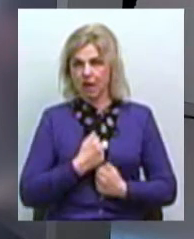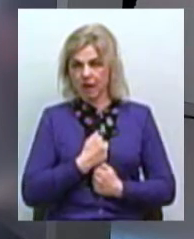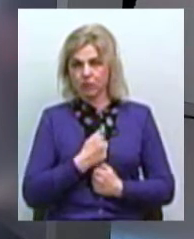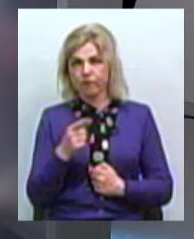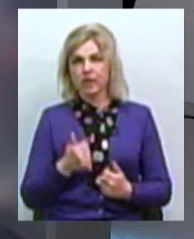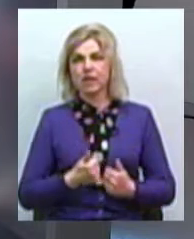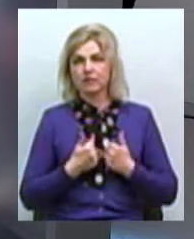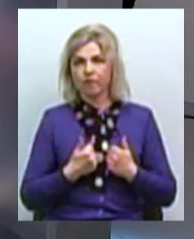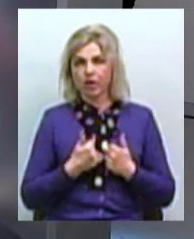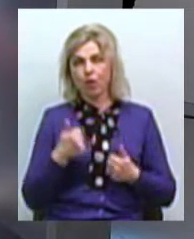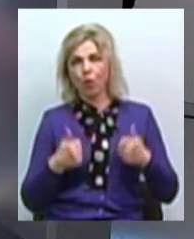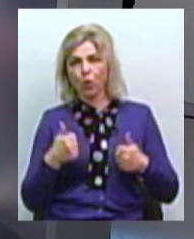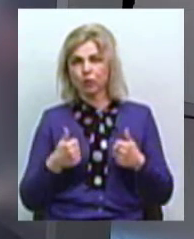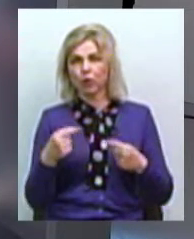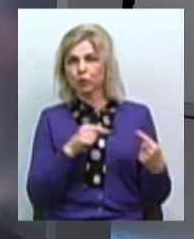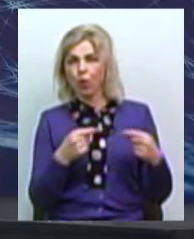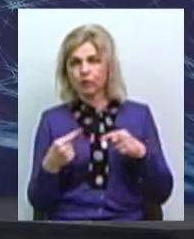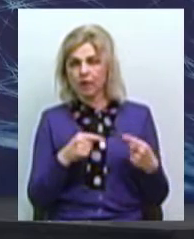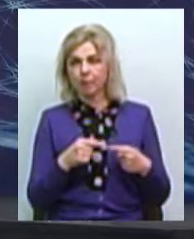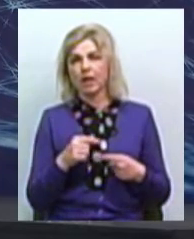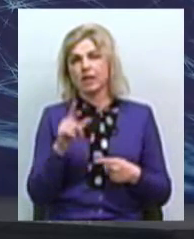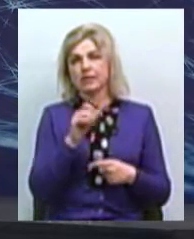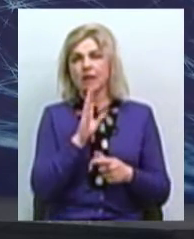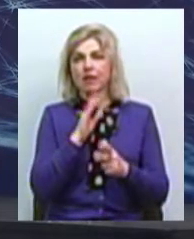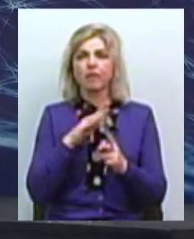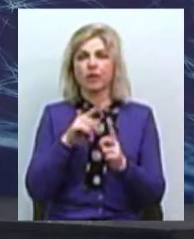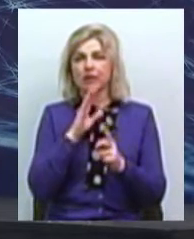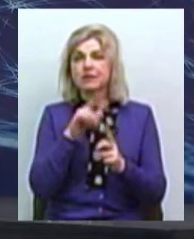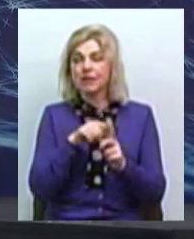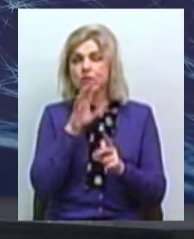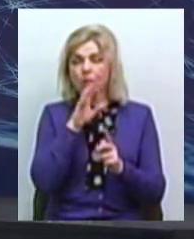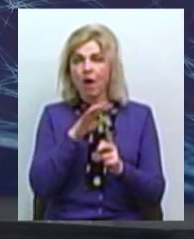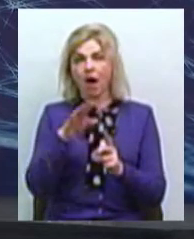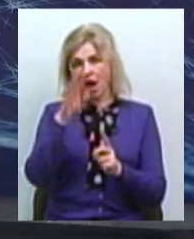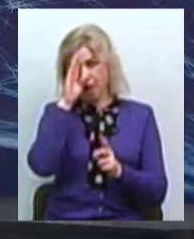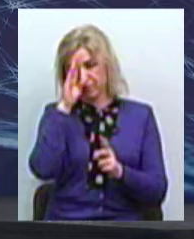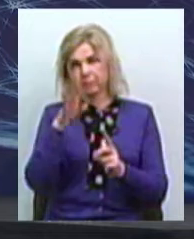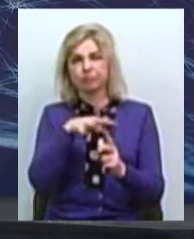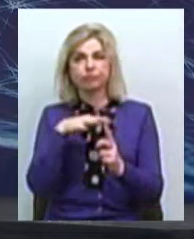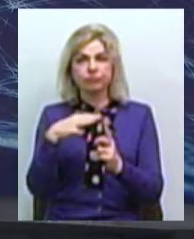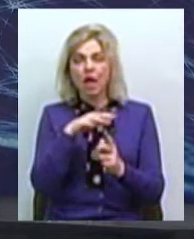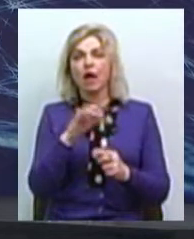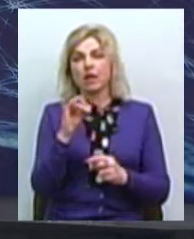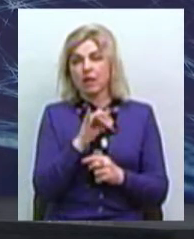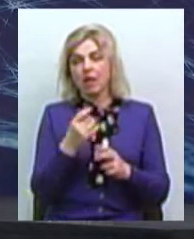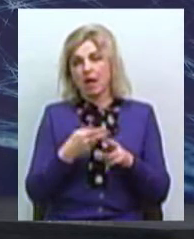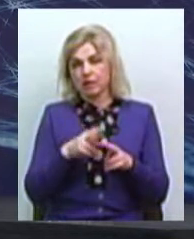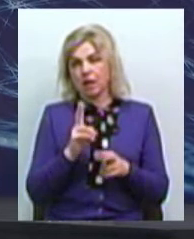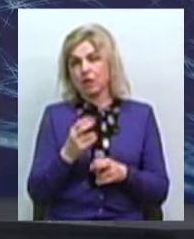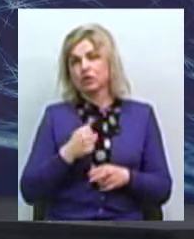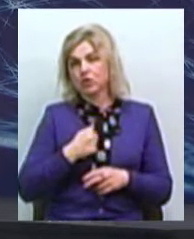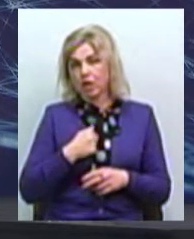намагаються конкурувати один з одним за самку, яка в гоні, і тому стаються деякі ситуації, які, на превеликий жаль,